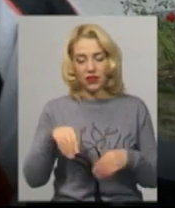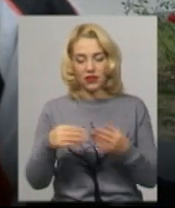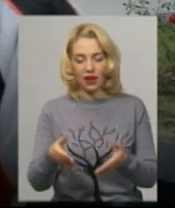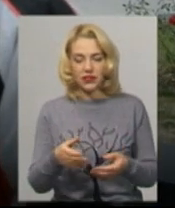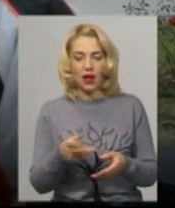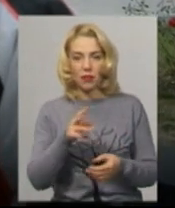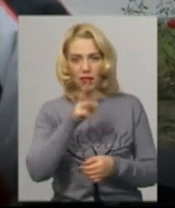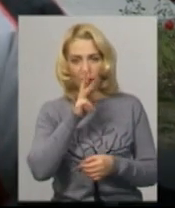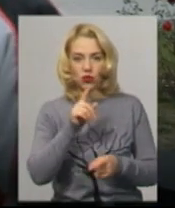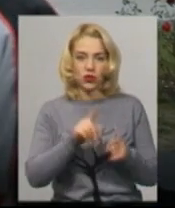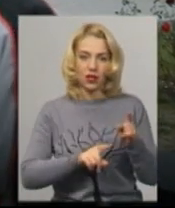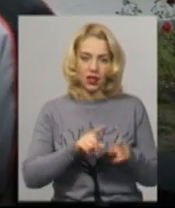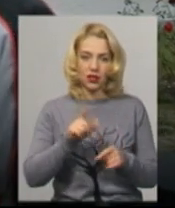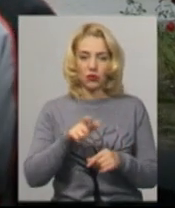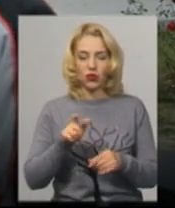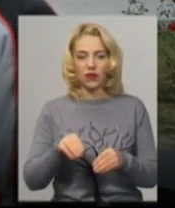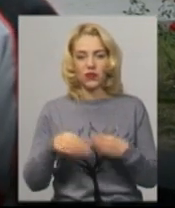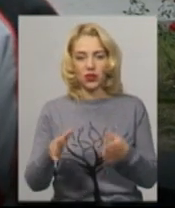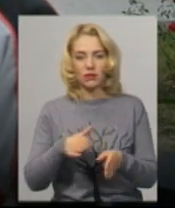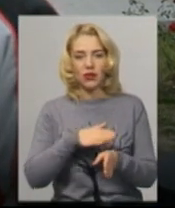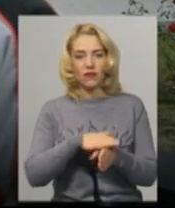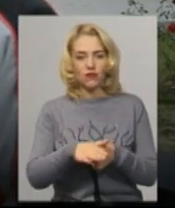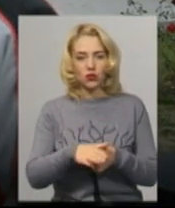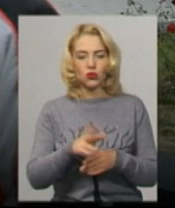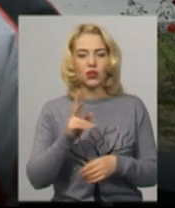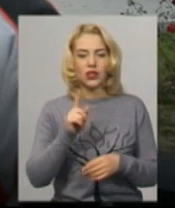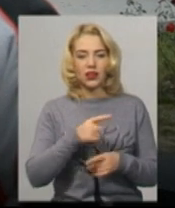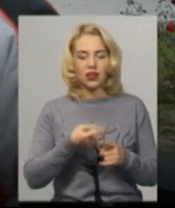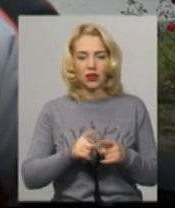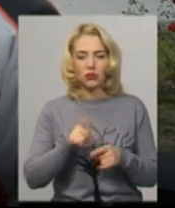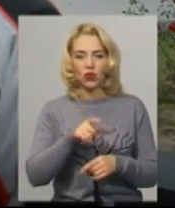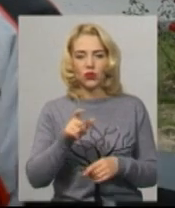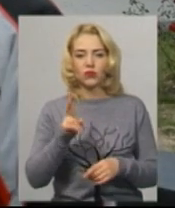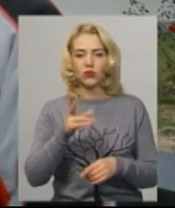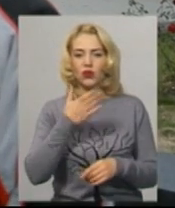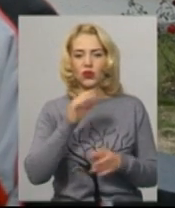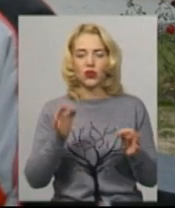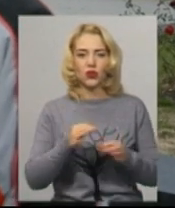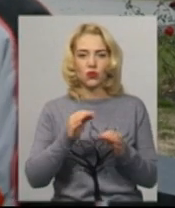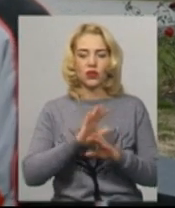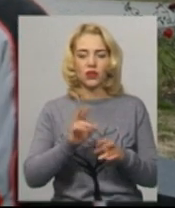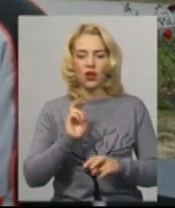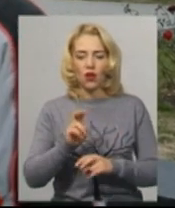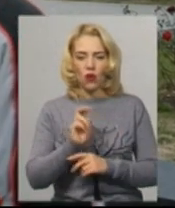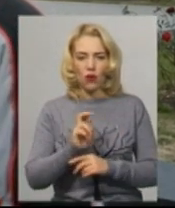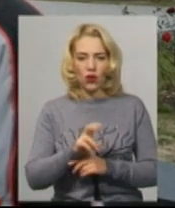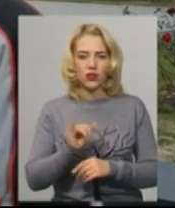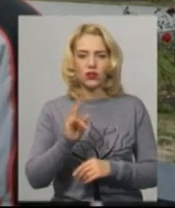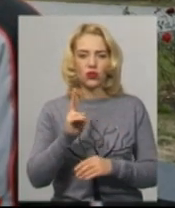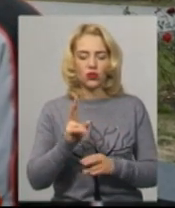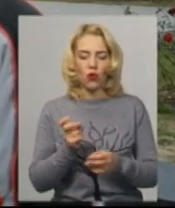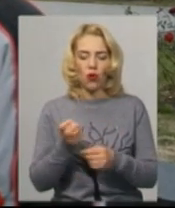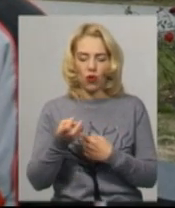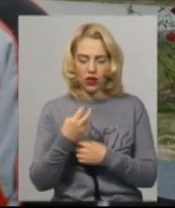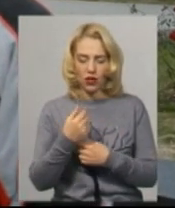віддав всю. Тим людям віддав, які нікуди не ходять, які до мене ходили і просили зарплату,